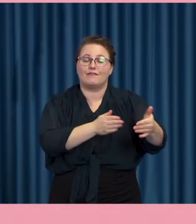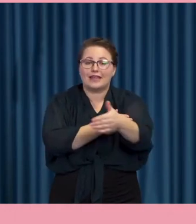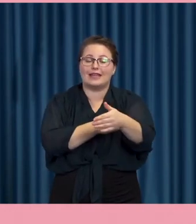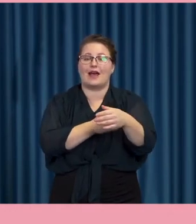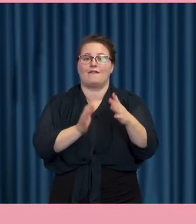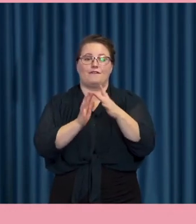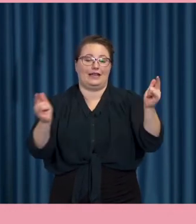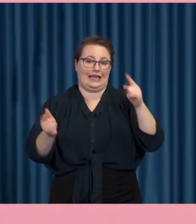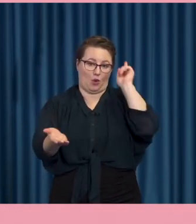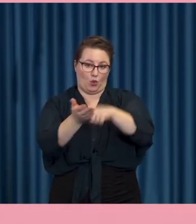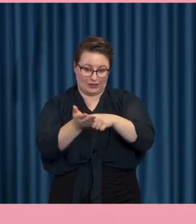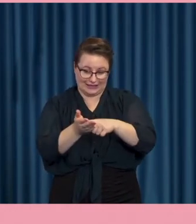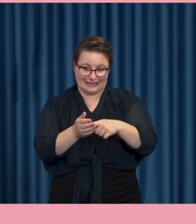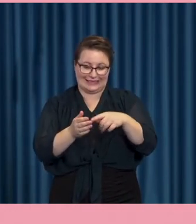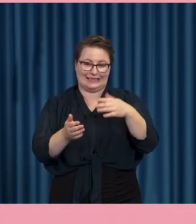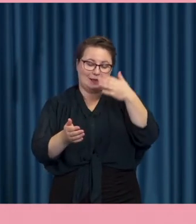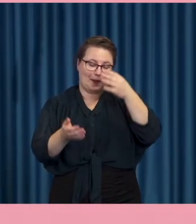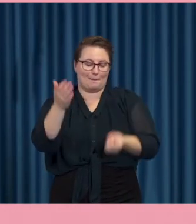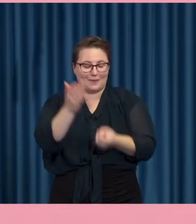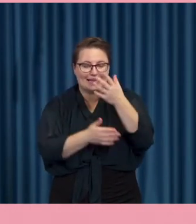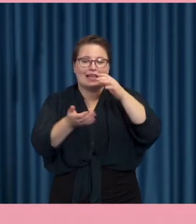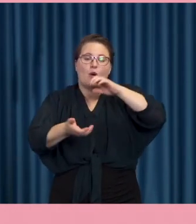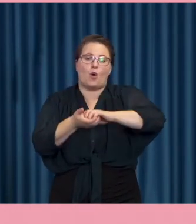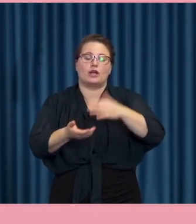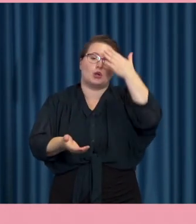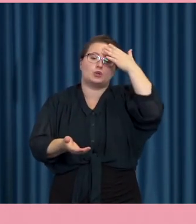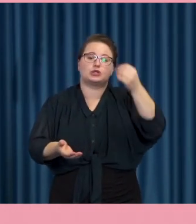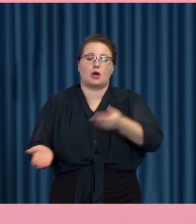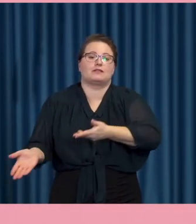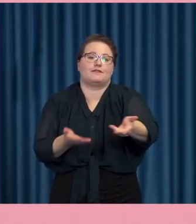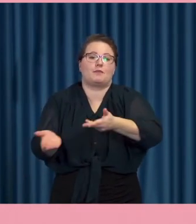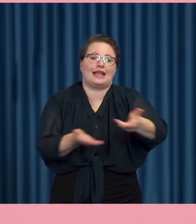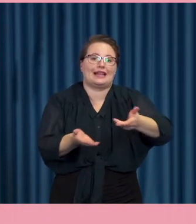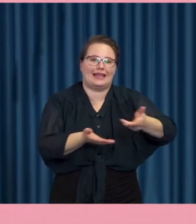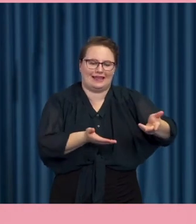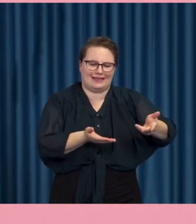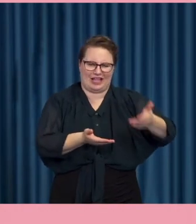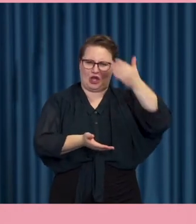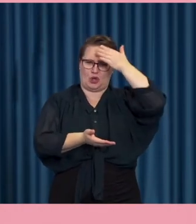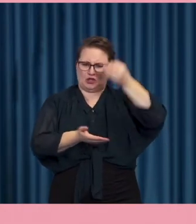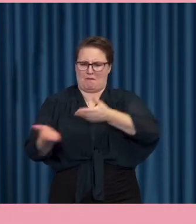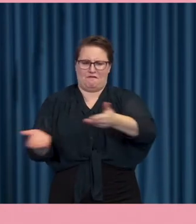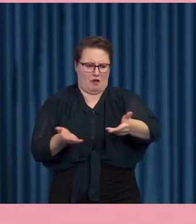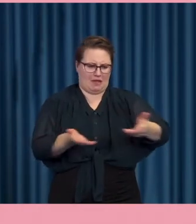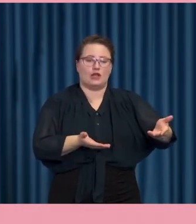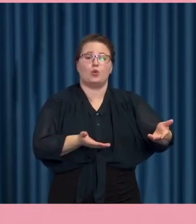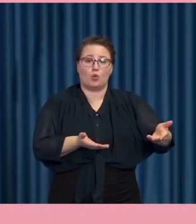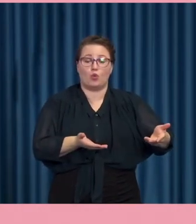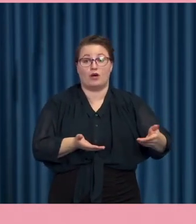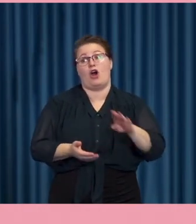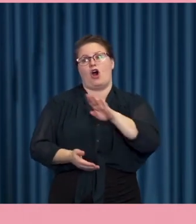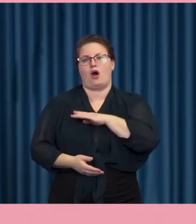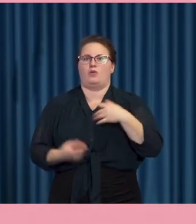åsiktsbildning. och det här med kunskapsförmedling det handlar ju om att dels så har de ett otroligt